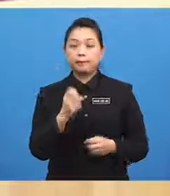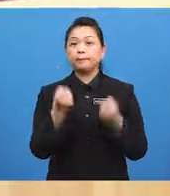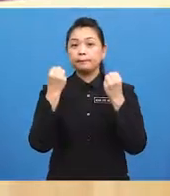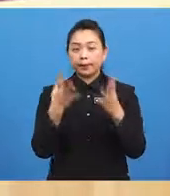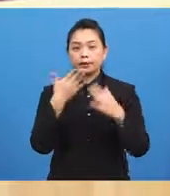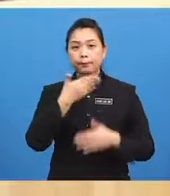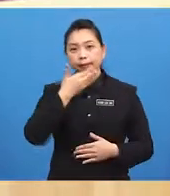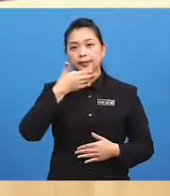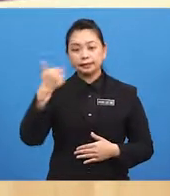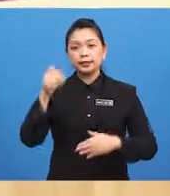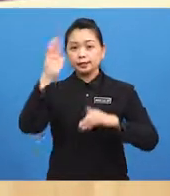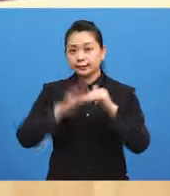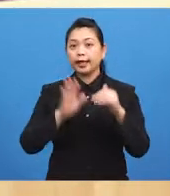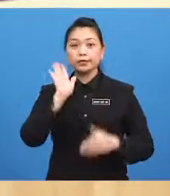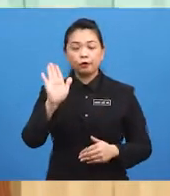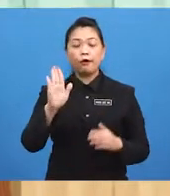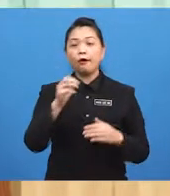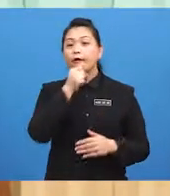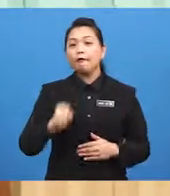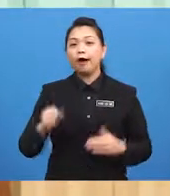better... ...than your old house.